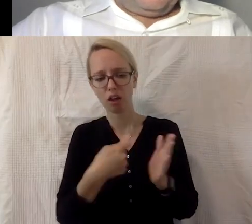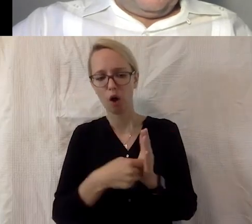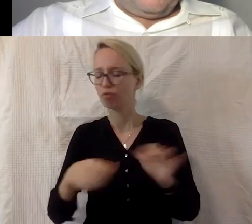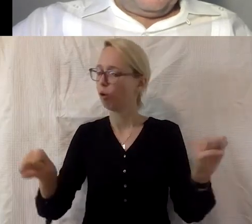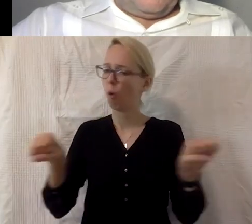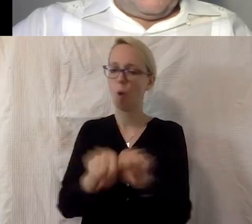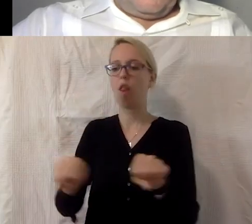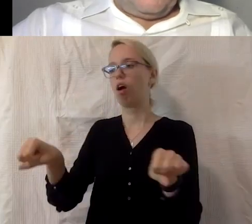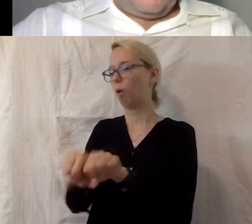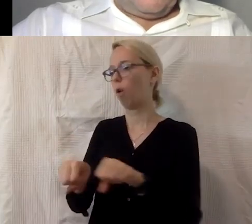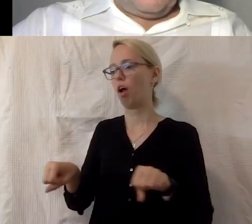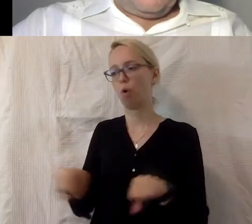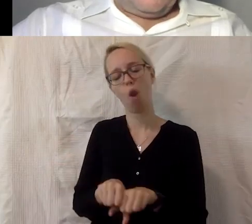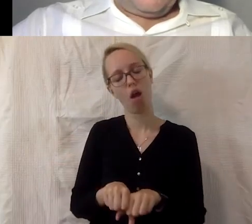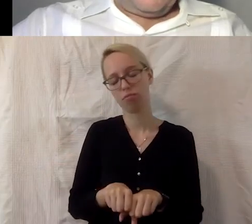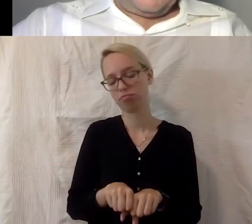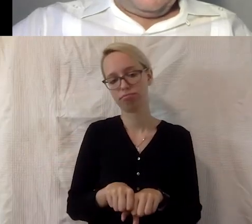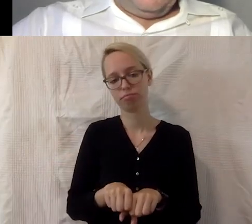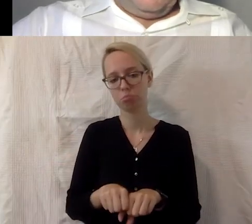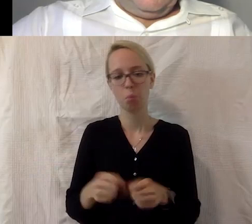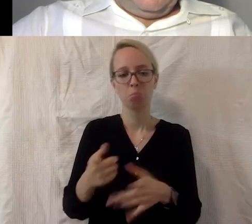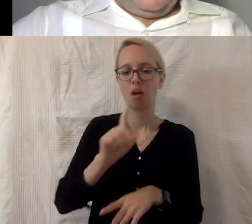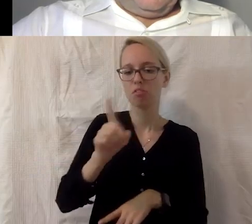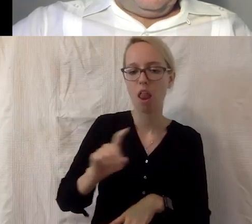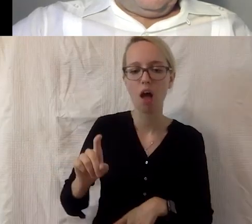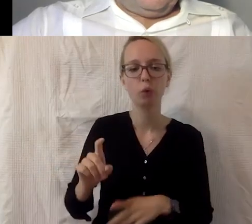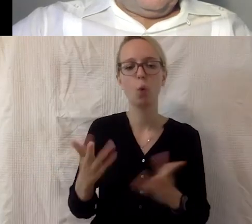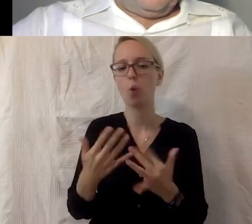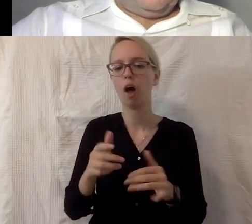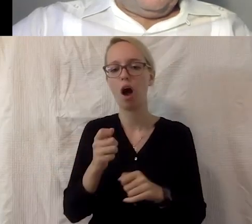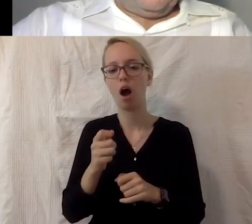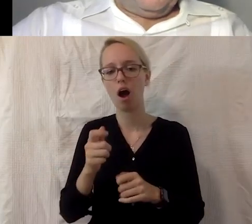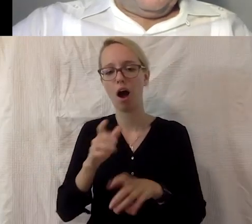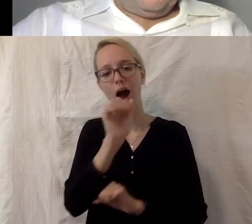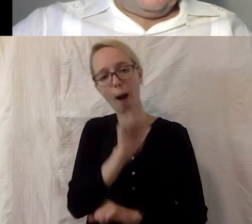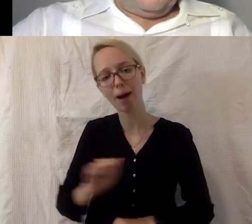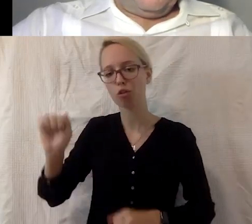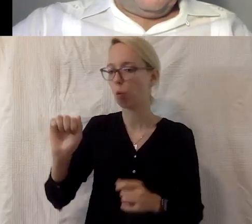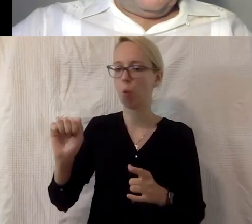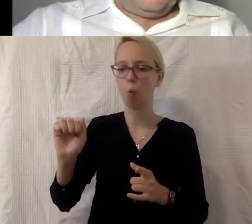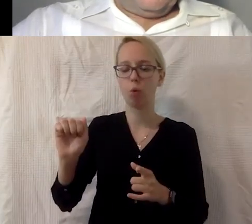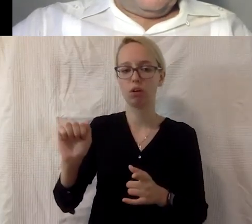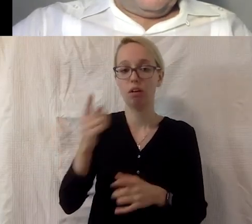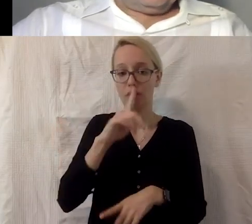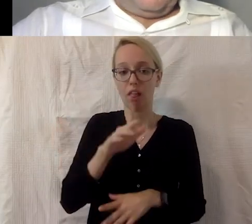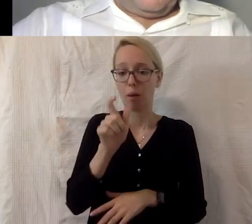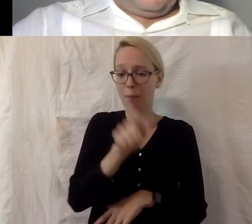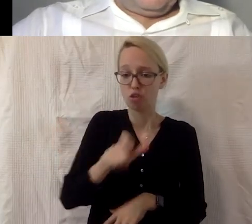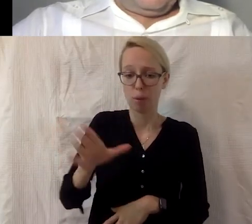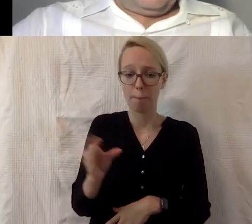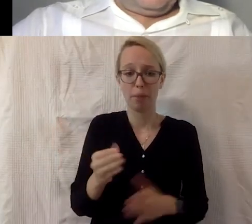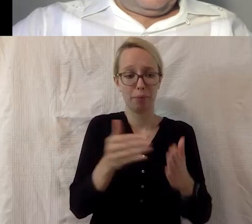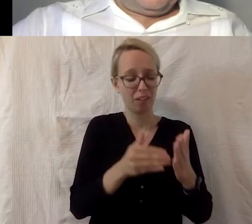Zalando oder bei Amazon, und Menschen mit Behinderung waren davon ganz besonders von vielen Informationen